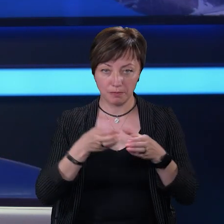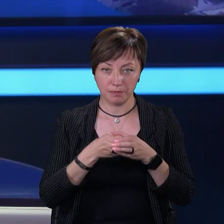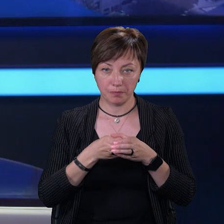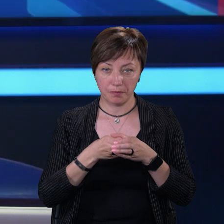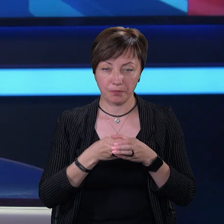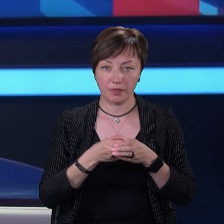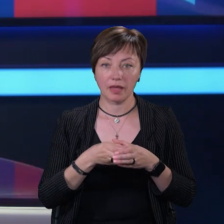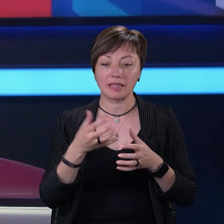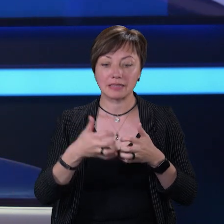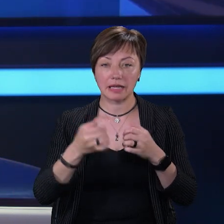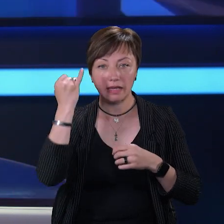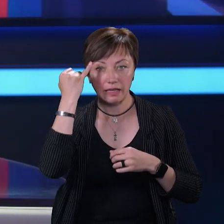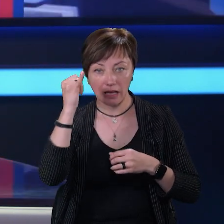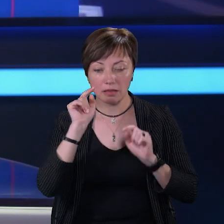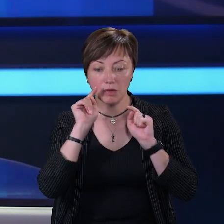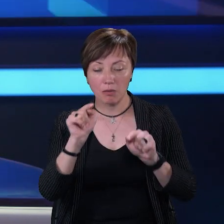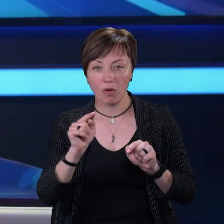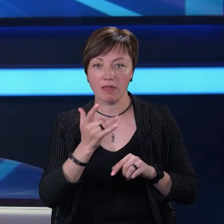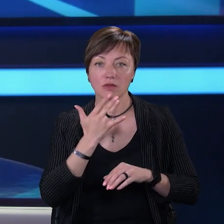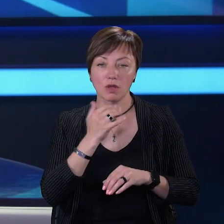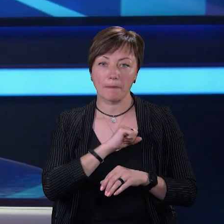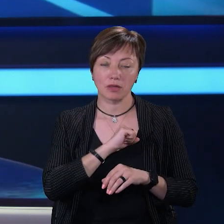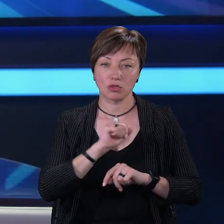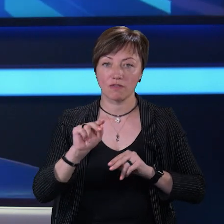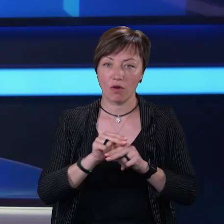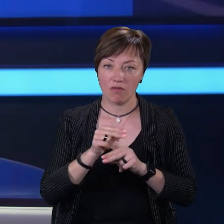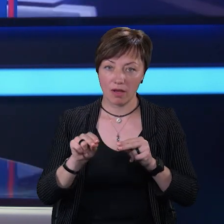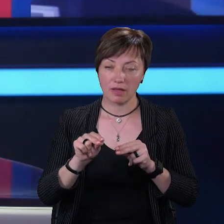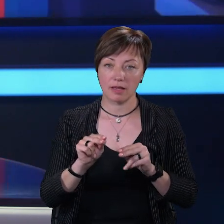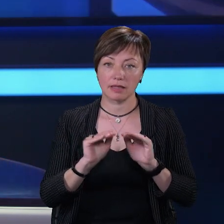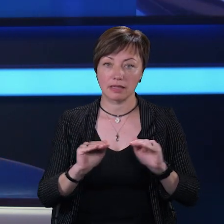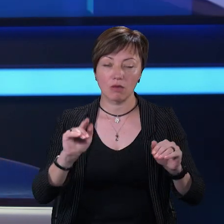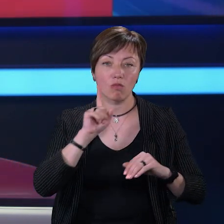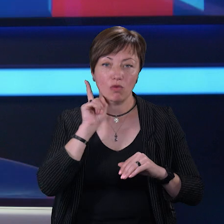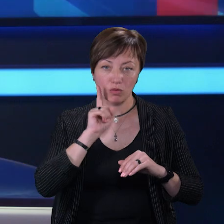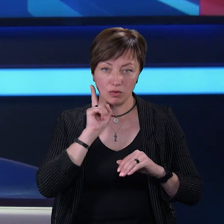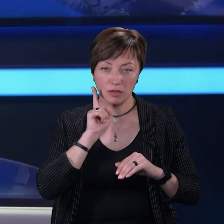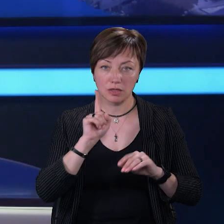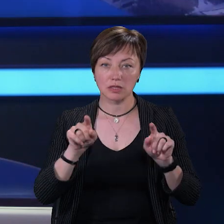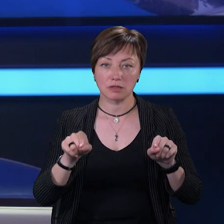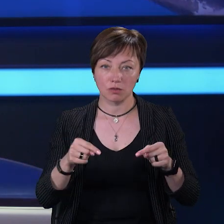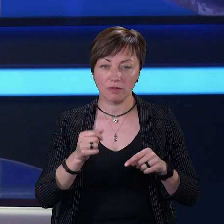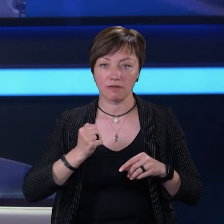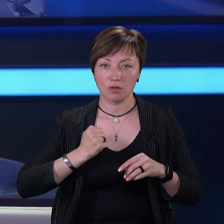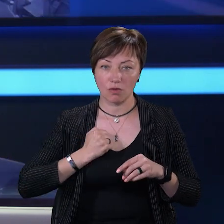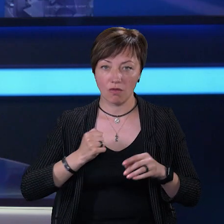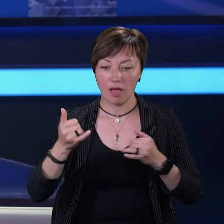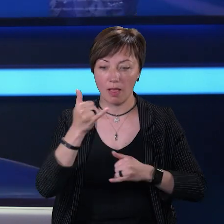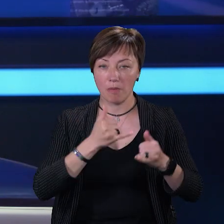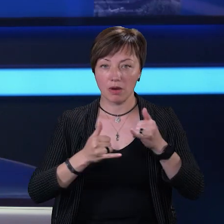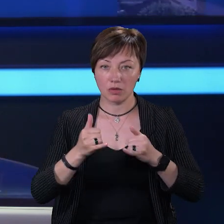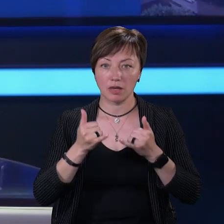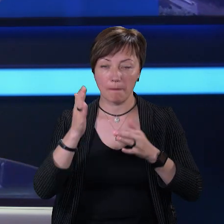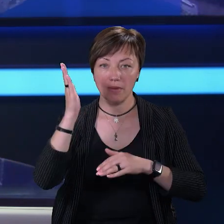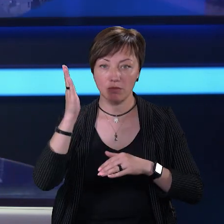громаді. Серед ідей, спрямованих на національно-патріотичне виховання дітей та молоді – створення військової лабораторії